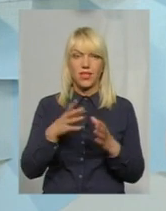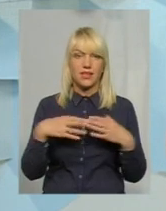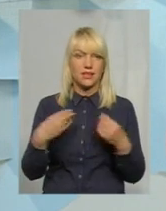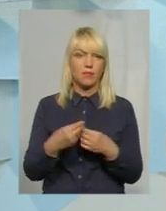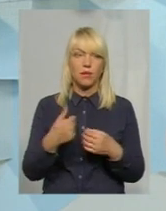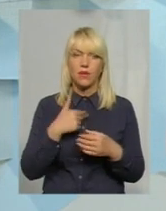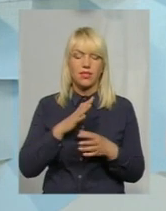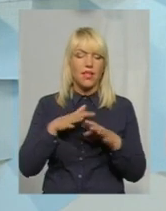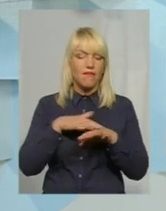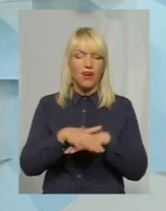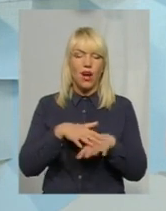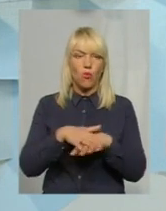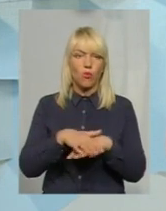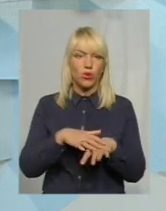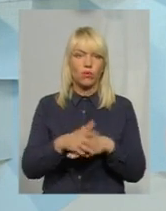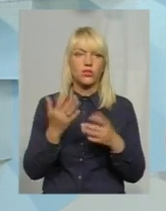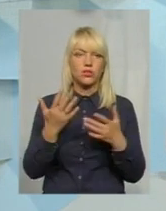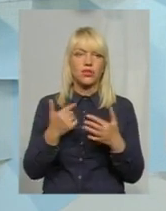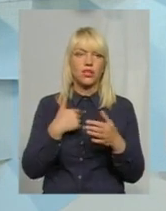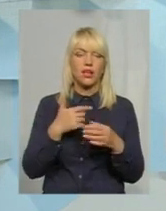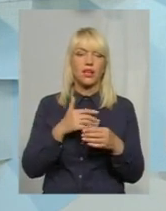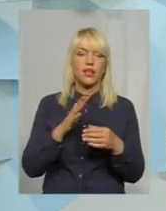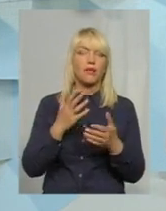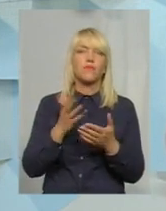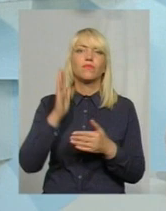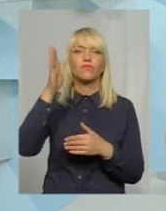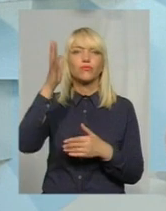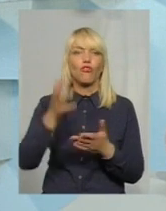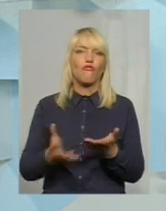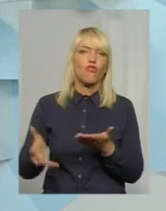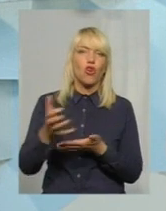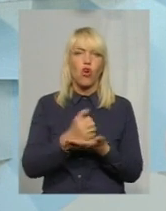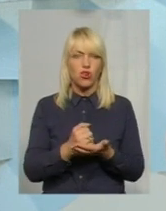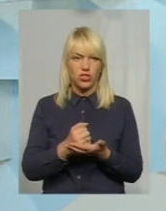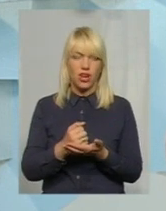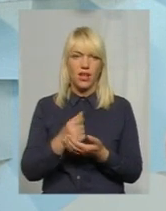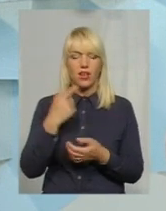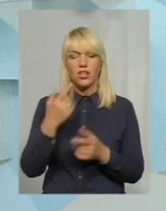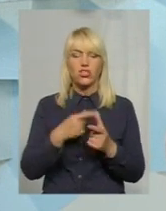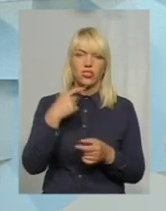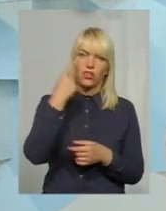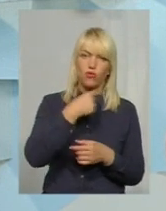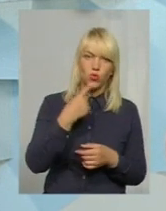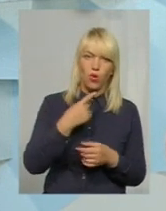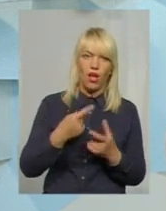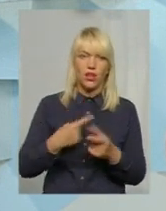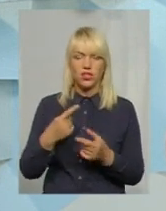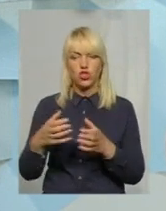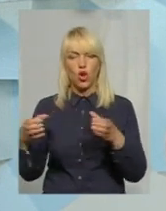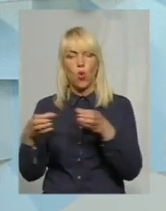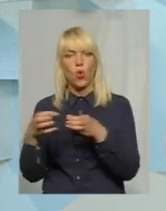рахуємо тут, скільки ми можемо не добрати, чи в рожаю, чи в індивідуальному секторі, чи в колективному господарстві.